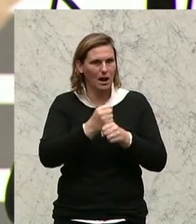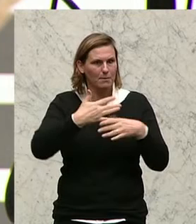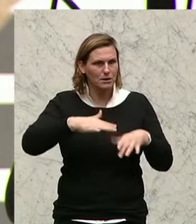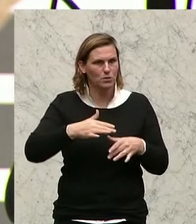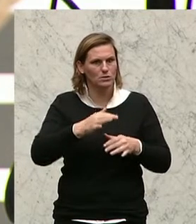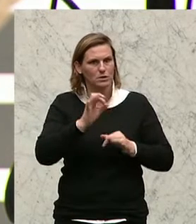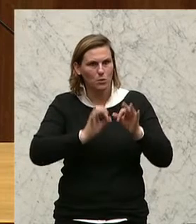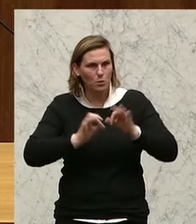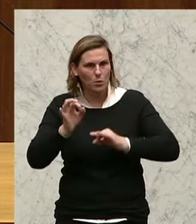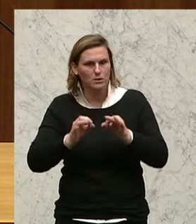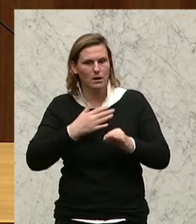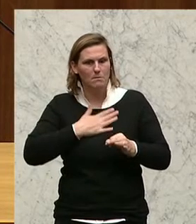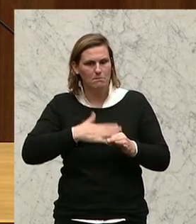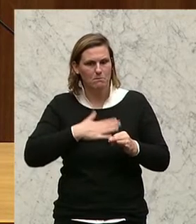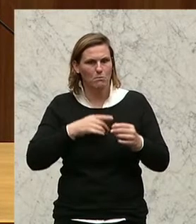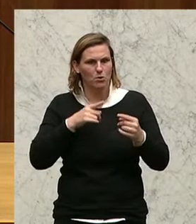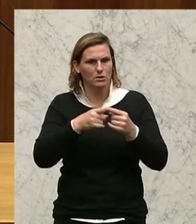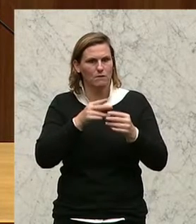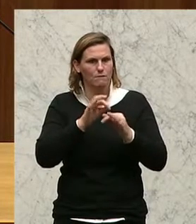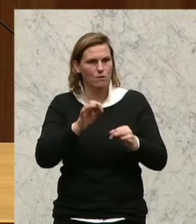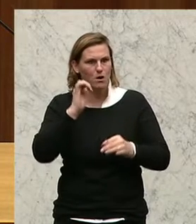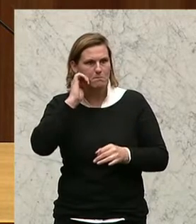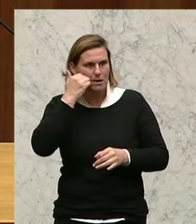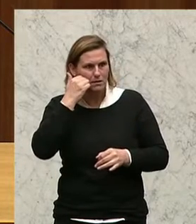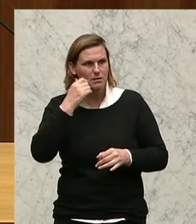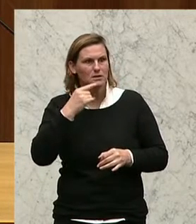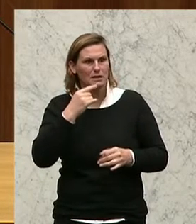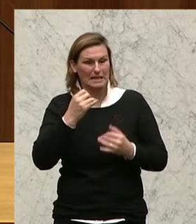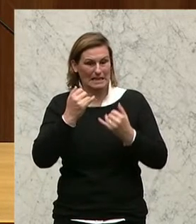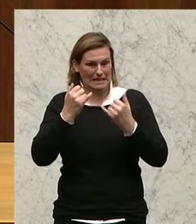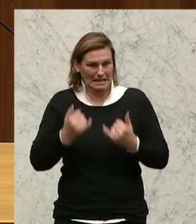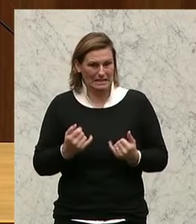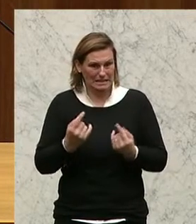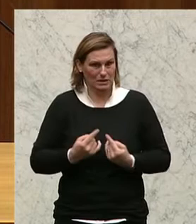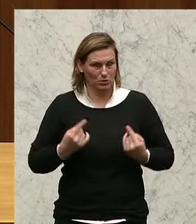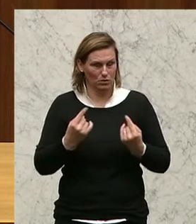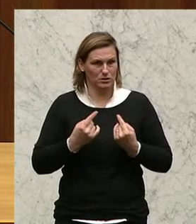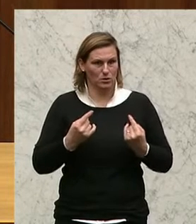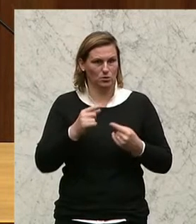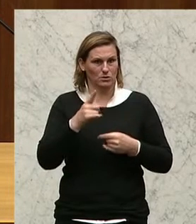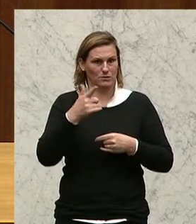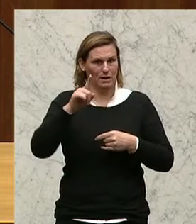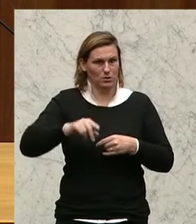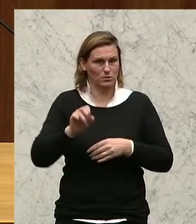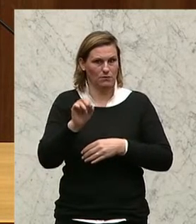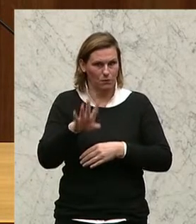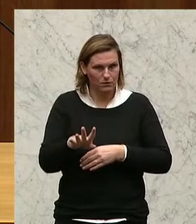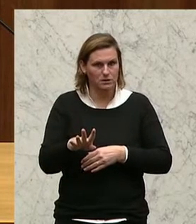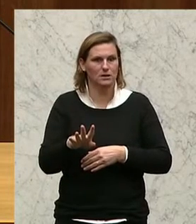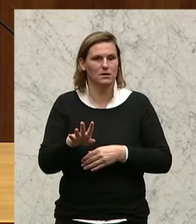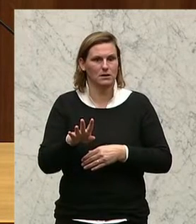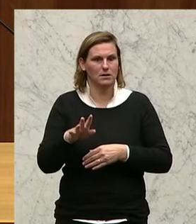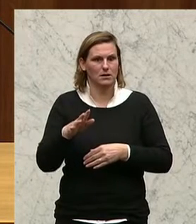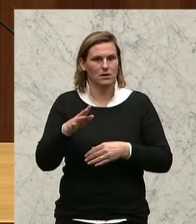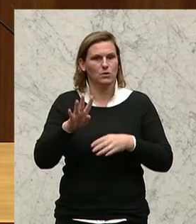die Sie beispielsweise möchten für die Männer. Da gibt es den Ist-Zustand im Jahr 2015, da hatten wir